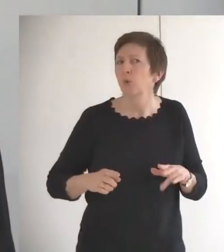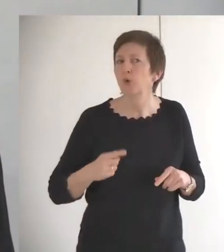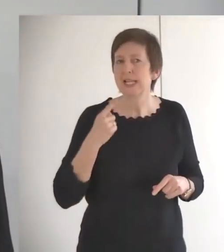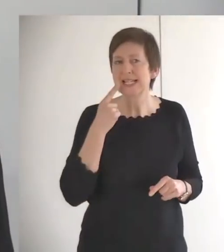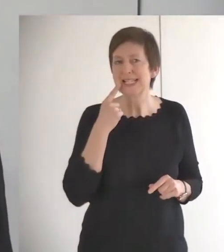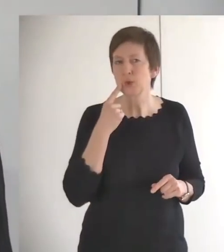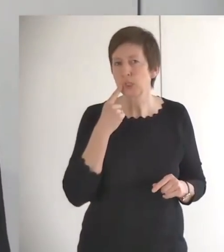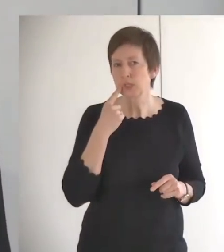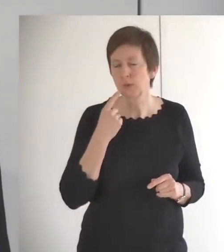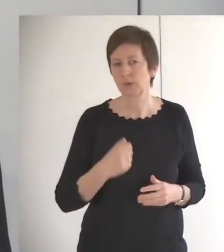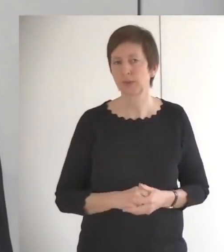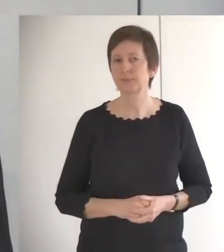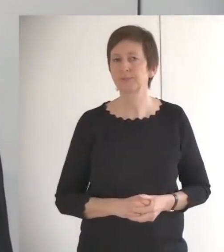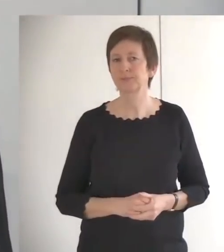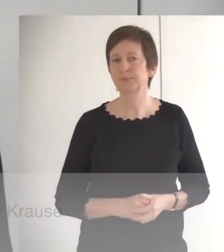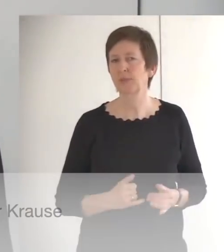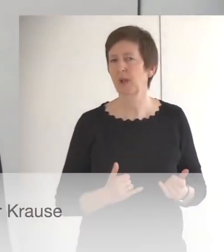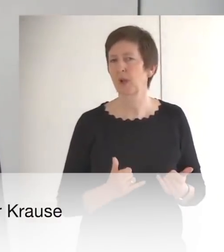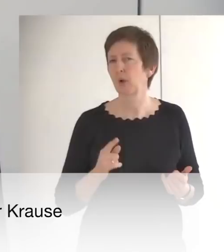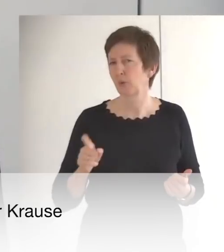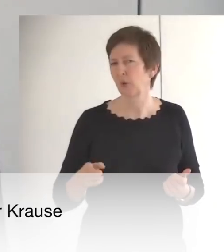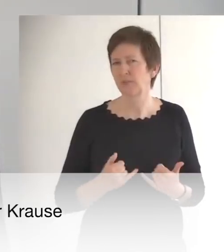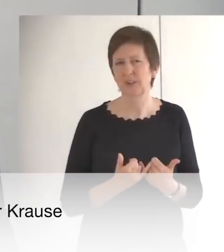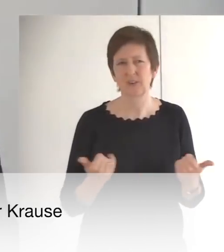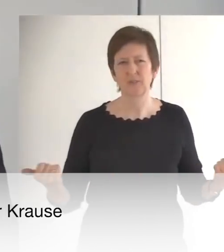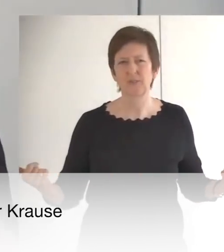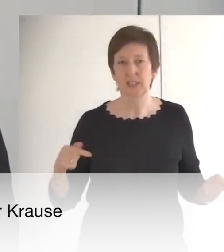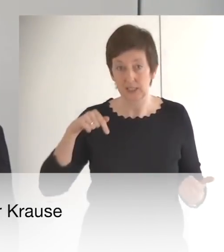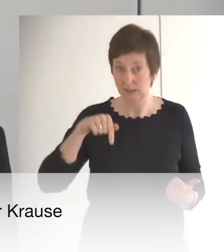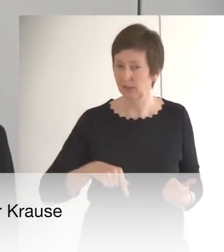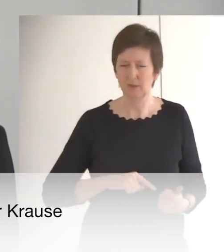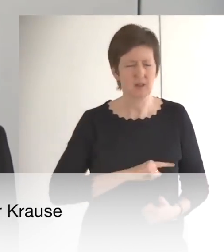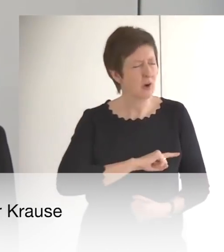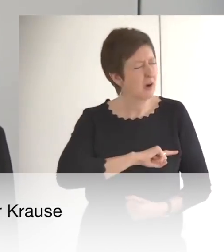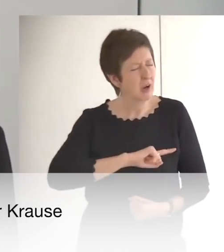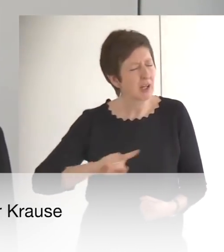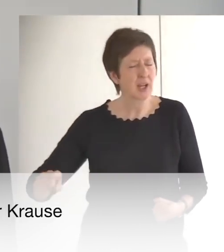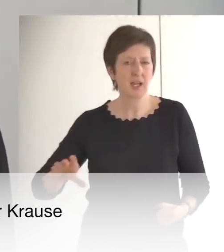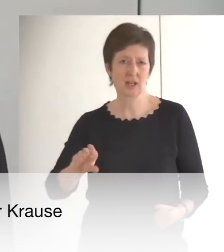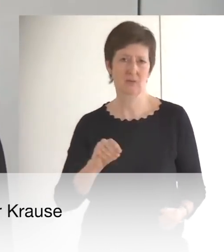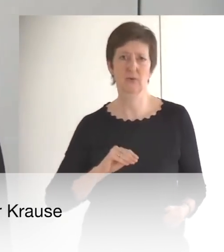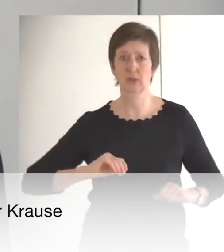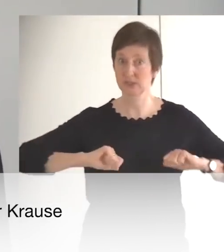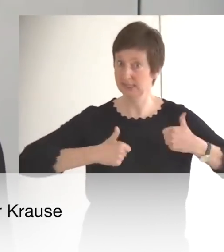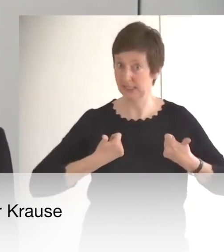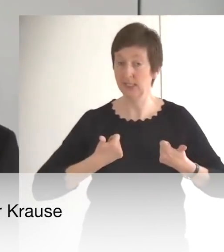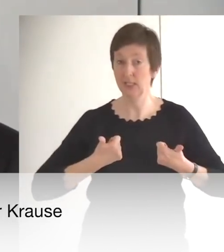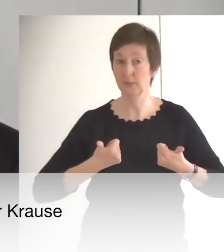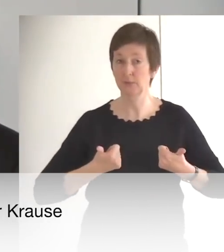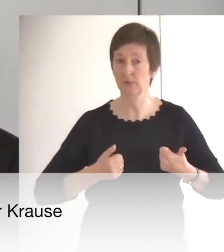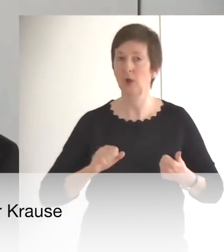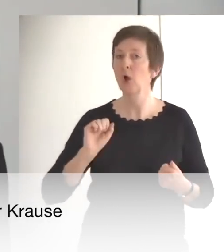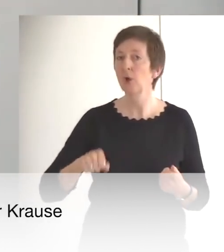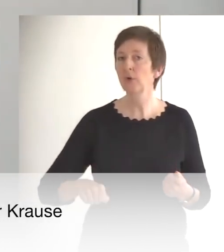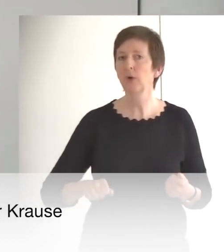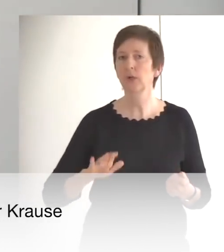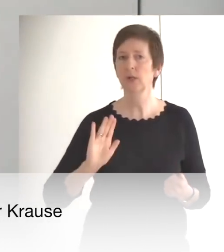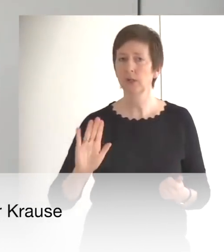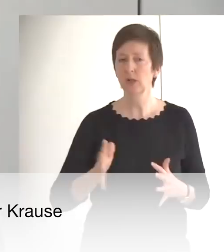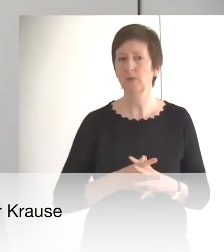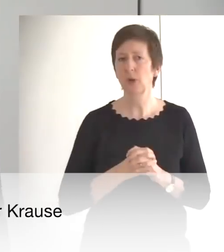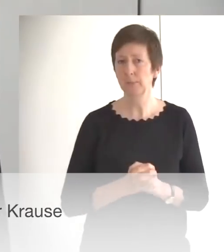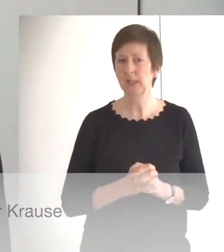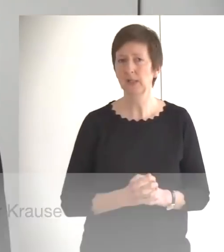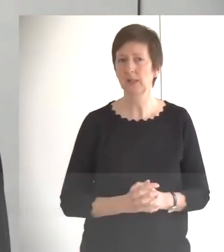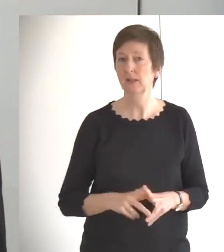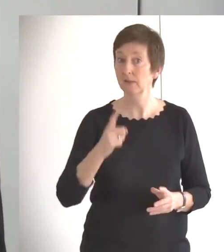So etwas wie jetzt hat wohl noch keiner von uns erlebt und wir können dafür beten, dass das auch eine